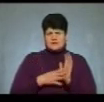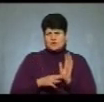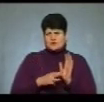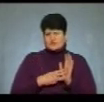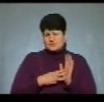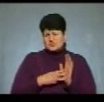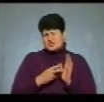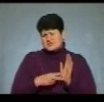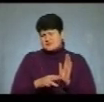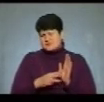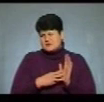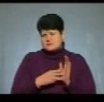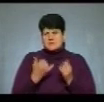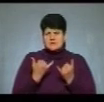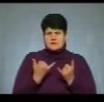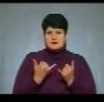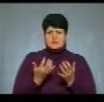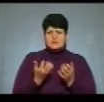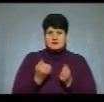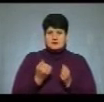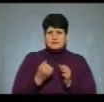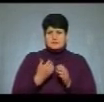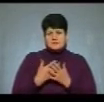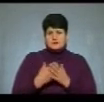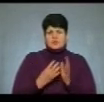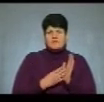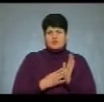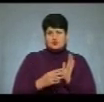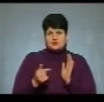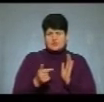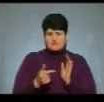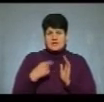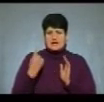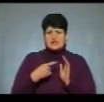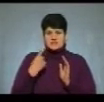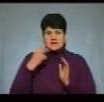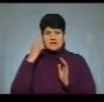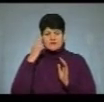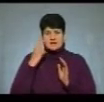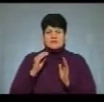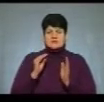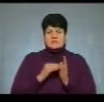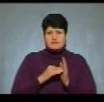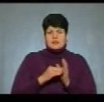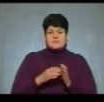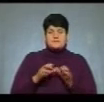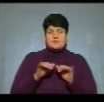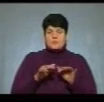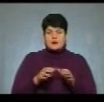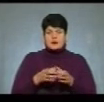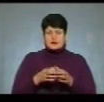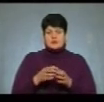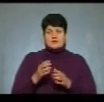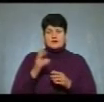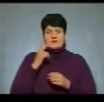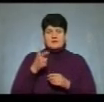78, а зараз прийшло почти 90 гривень». Лічильників в Києві встановлює компанія «Київгаз». Їдемо туди.